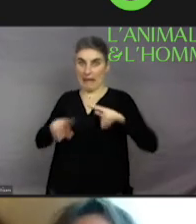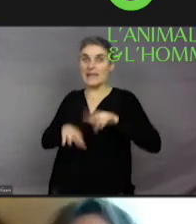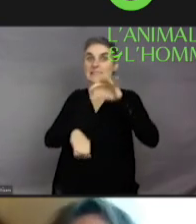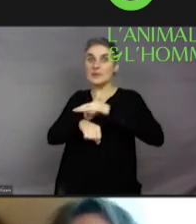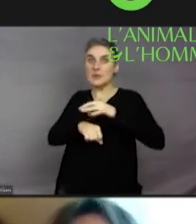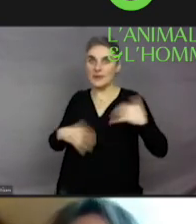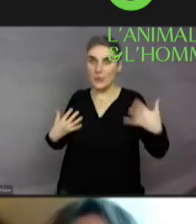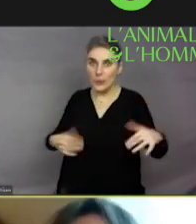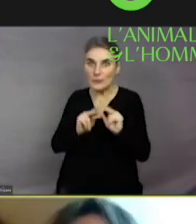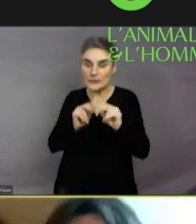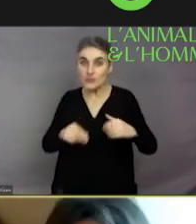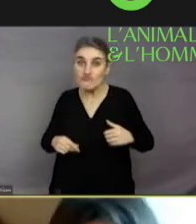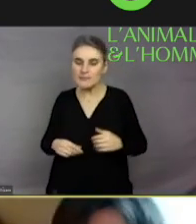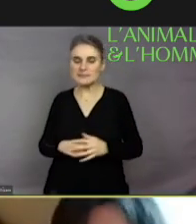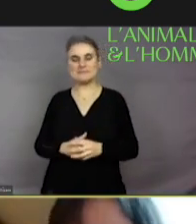Alors,